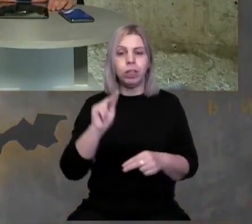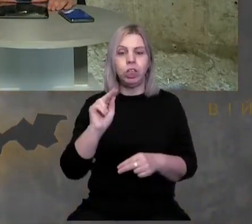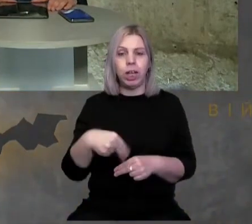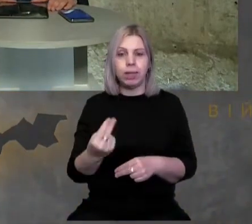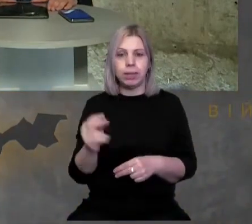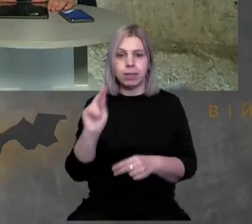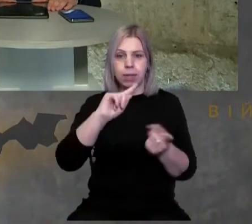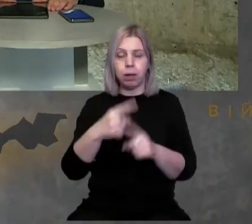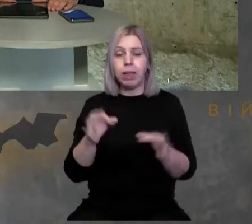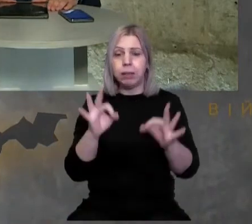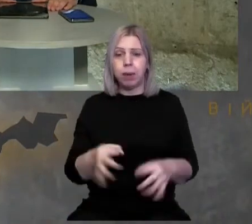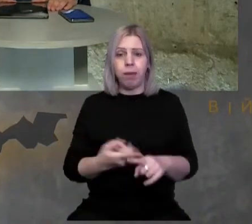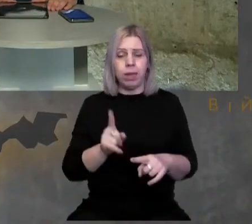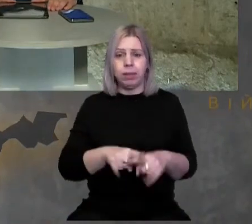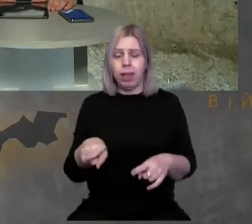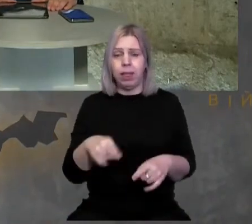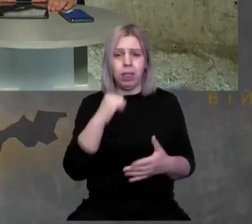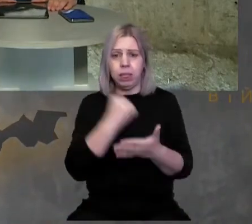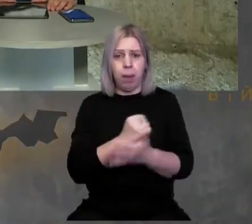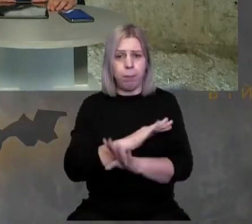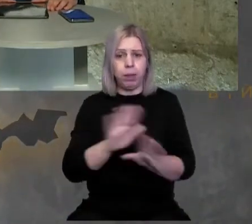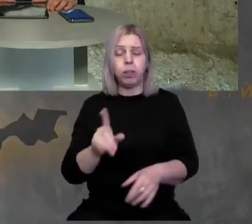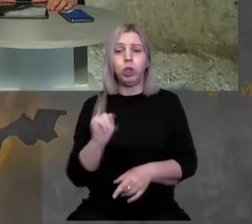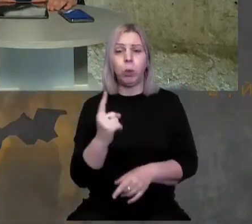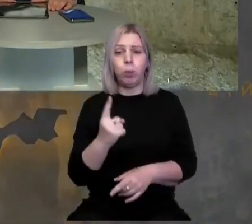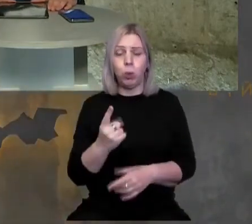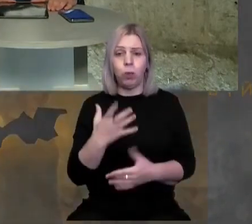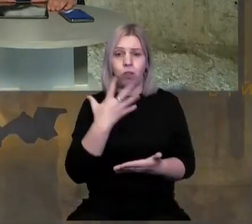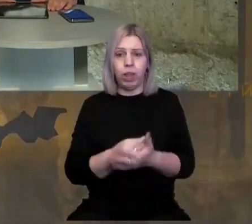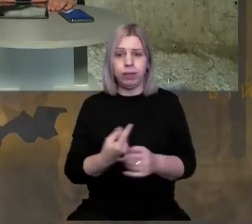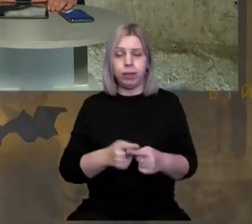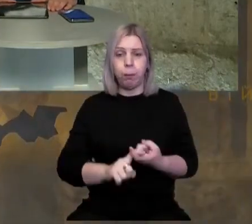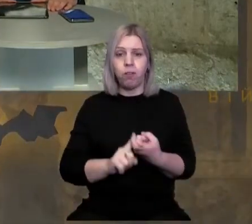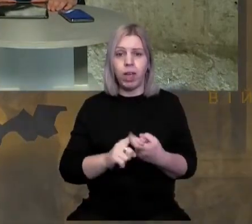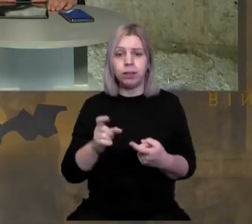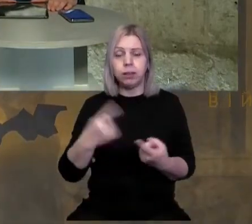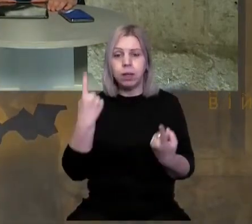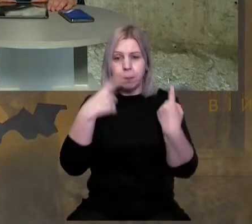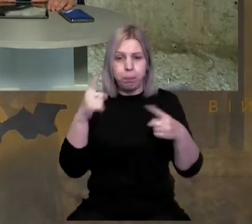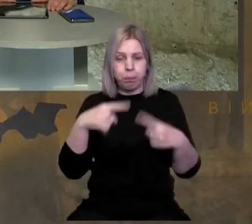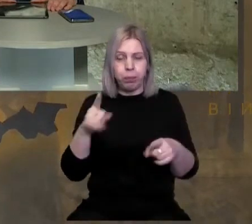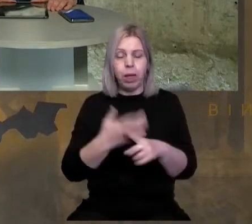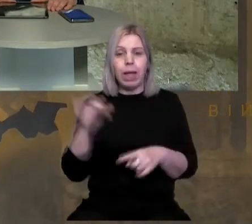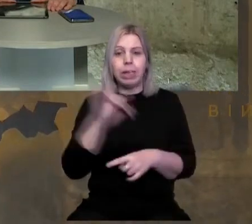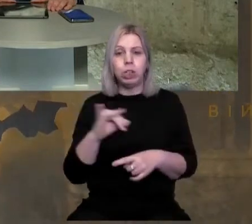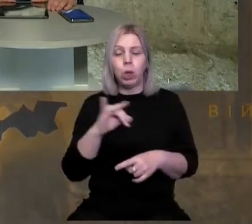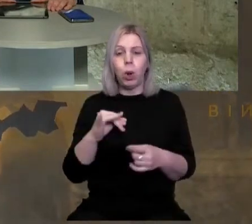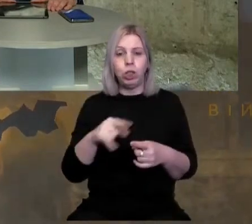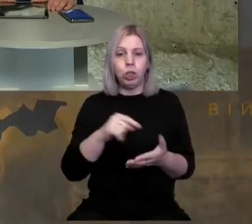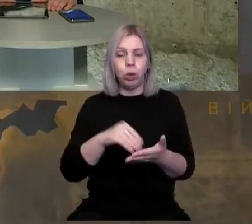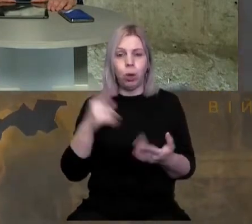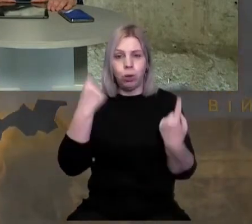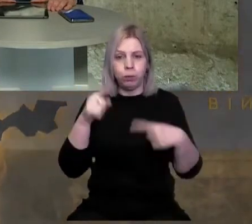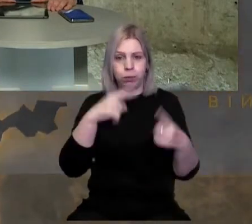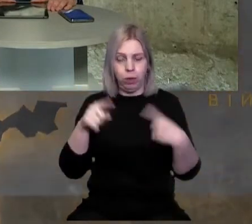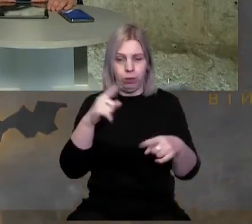Закарпаття. Насправді це не підтверджується, чому це пов'язано з міфологією і історичною міфологією, і